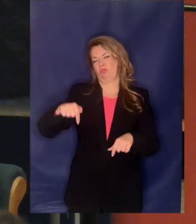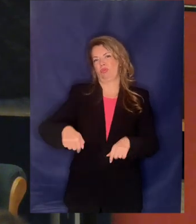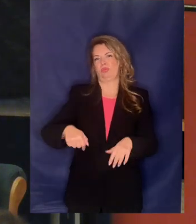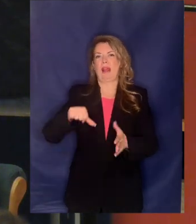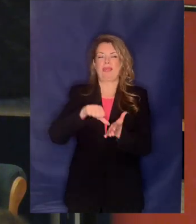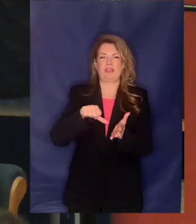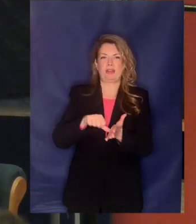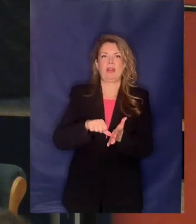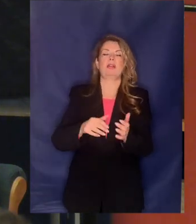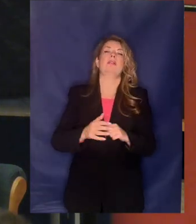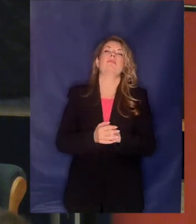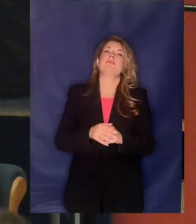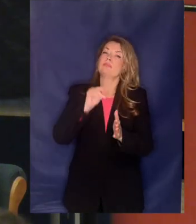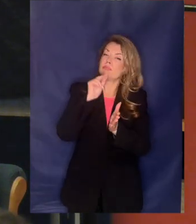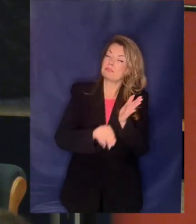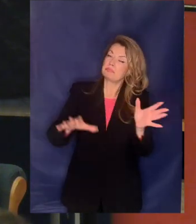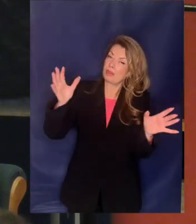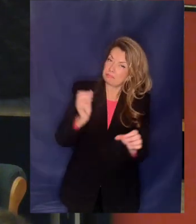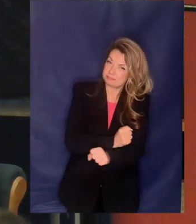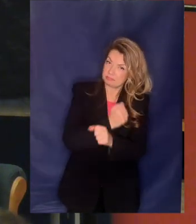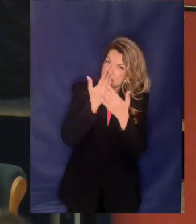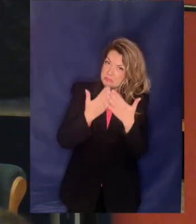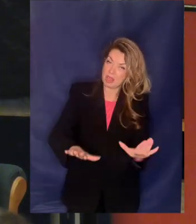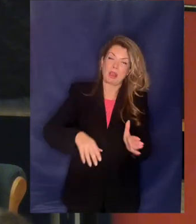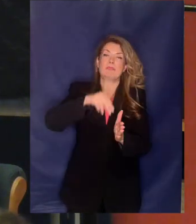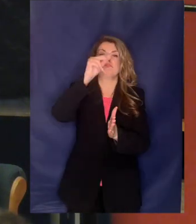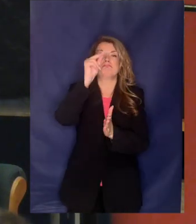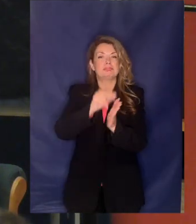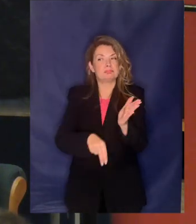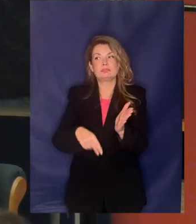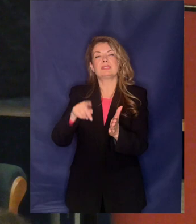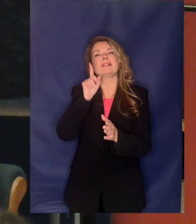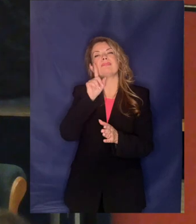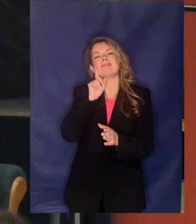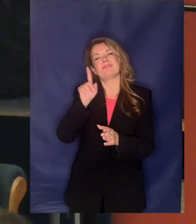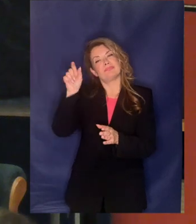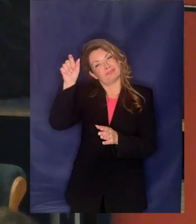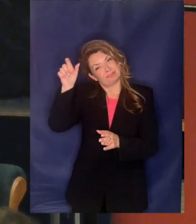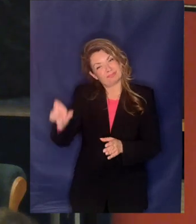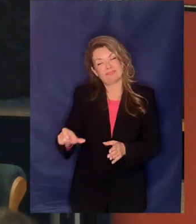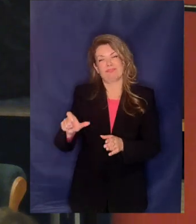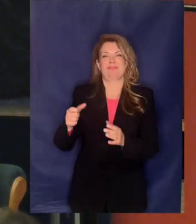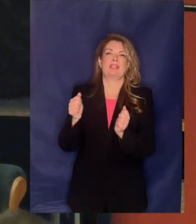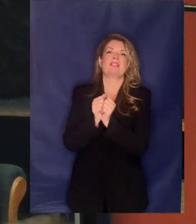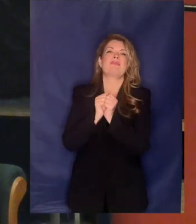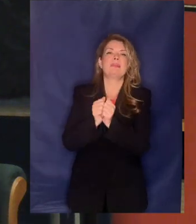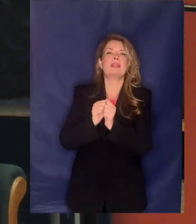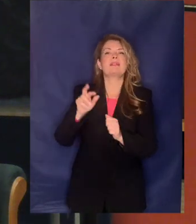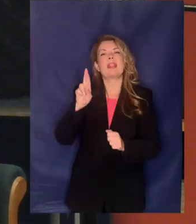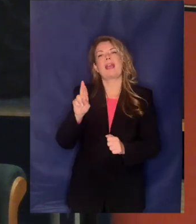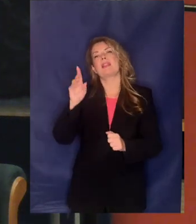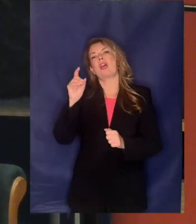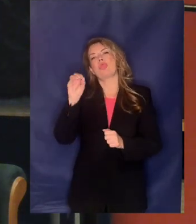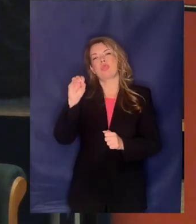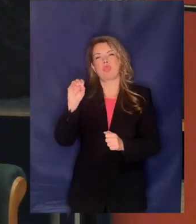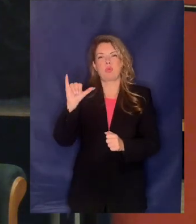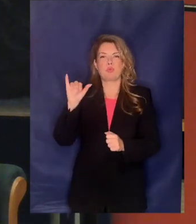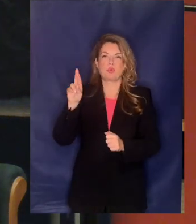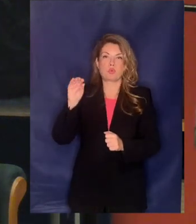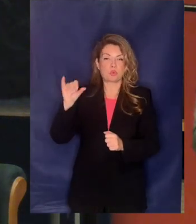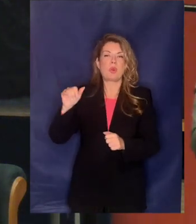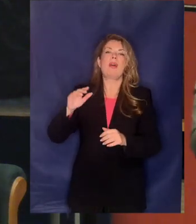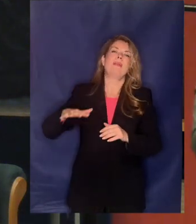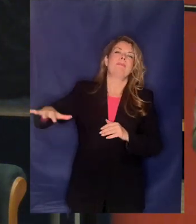Αθήνα καταφέραμε και πήραμε με τη βοήθεια της συντρόφισσας της Ρένας της Δούρους ψήφισμα από την περιφέρεια